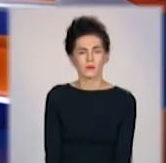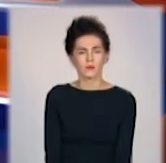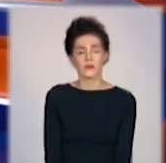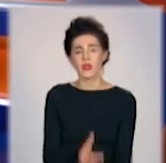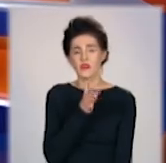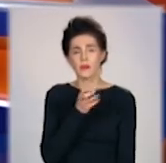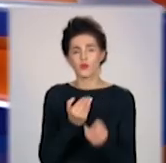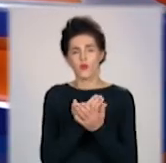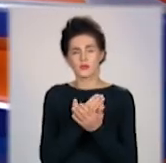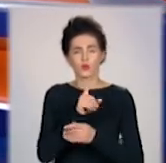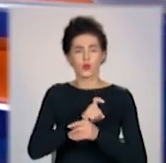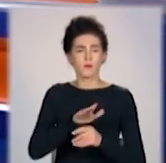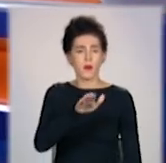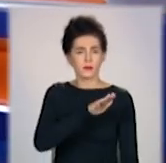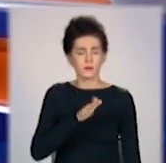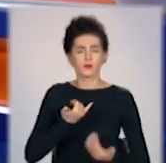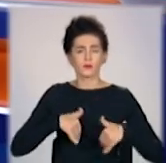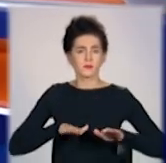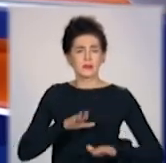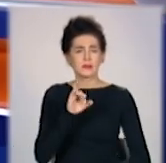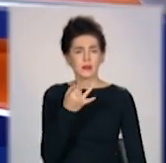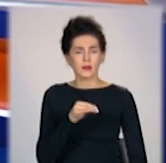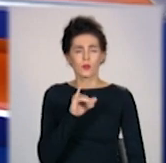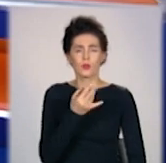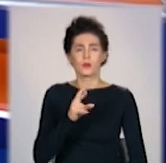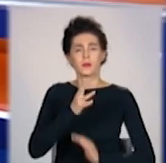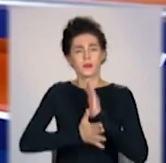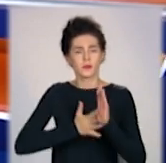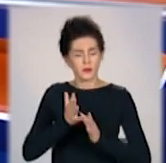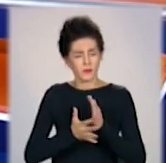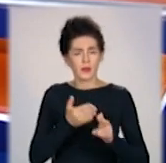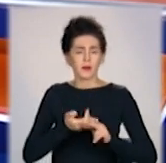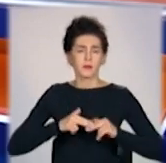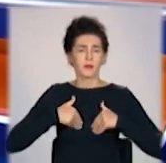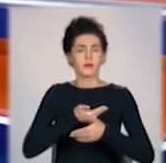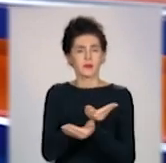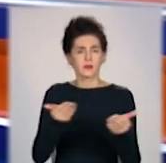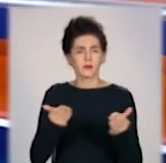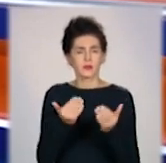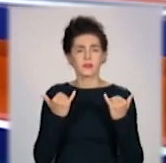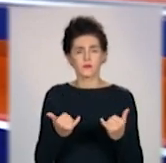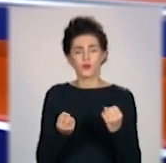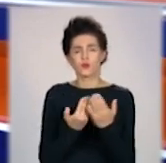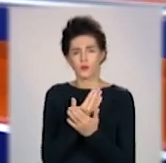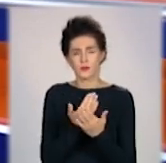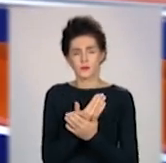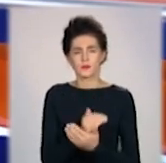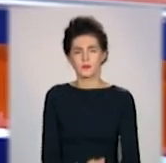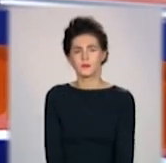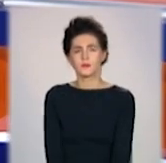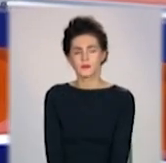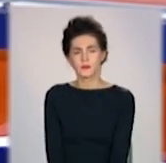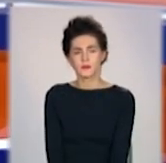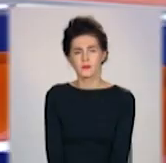Врімя новостей Донбаса у студії Сергій Грунов і Уляна Шумилова із мови жестів. Вітаємо вас, дивіться сьогодні у